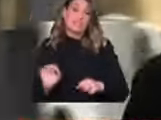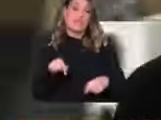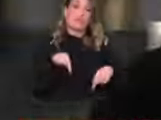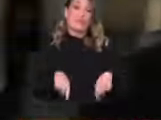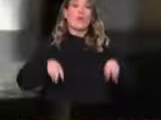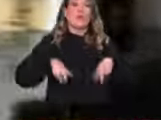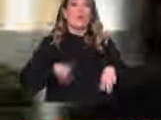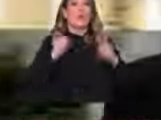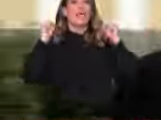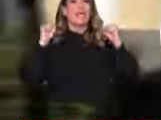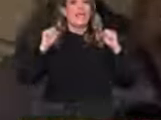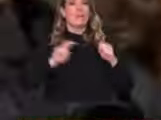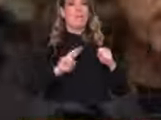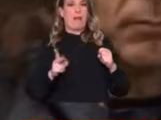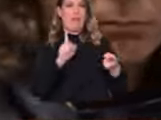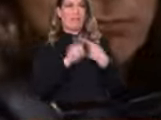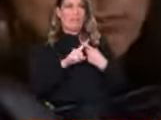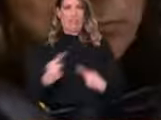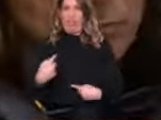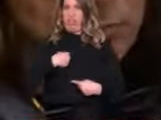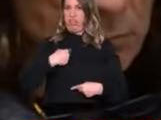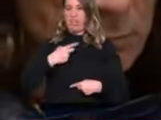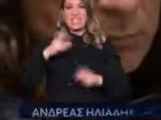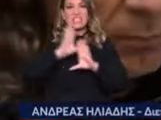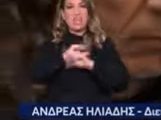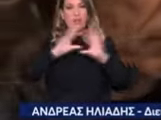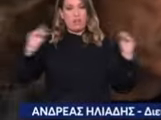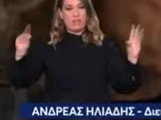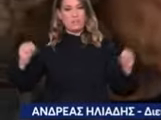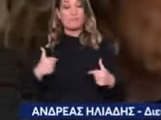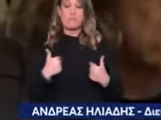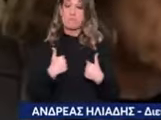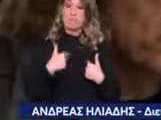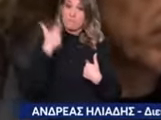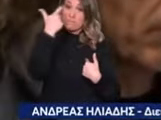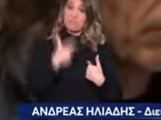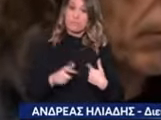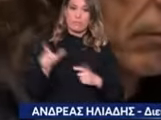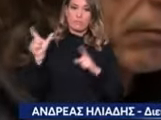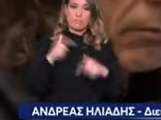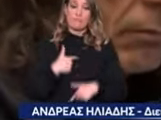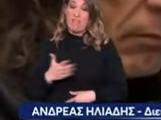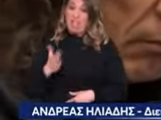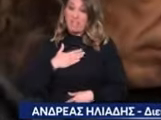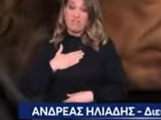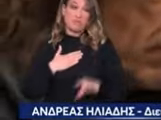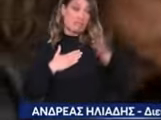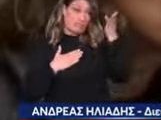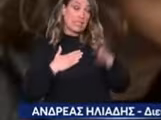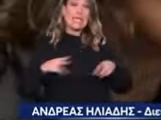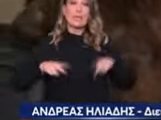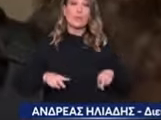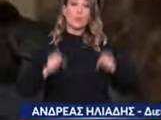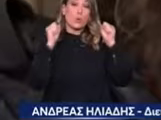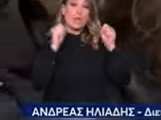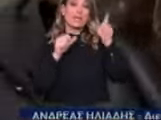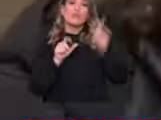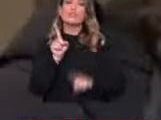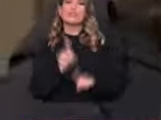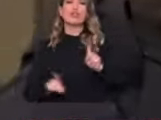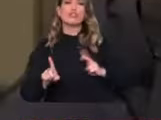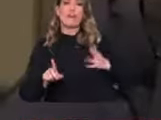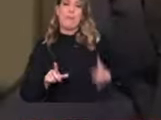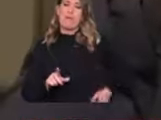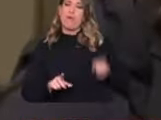Υπουργό Υγείας Θάνο Πλεύρη. Να ευχαριστήσω προσωπικά τον Υπουργό τον κύριο Πλεύρη. Πραγματικά η